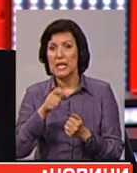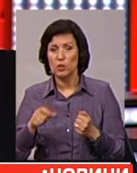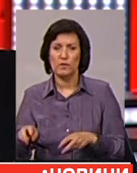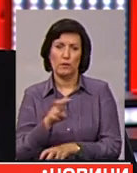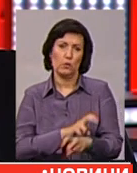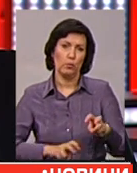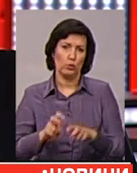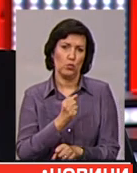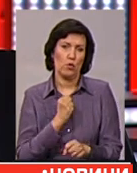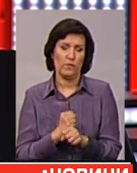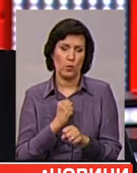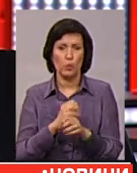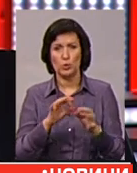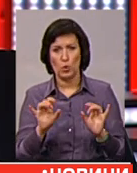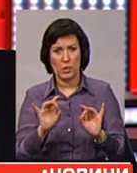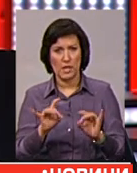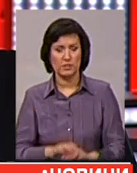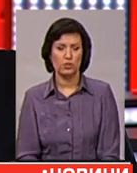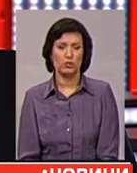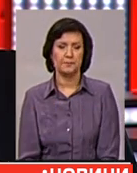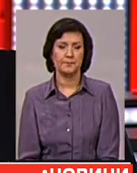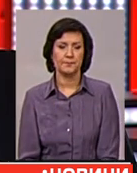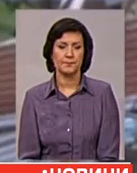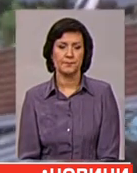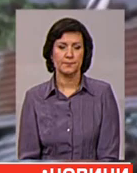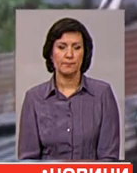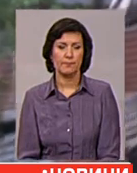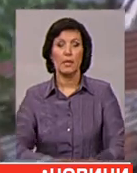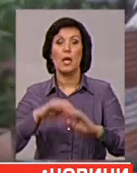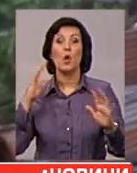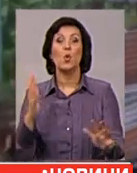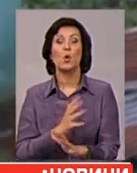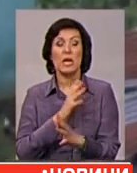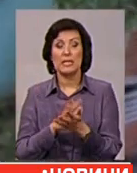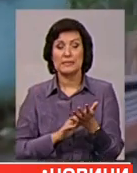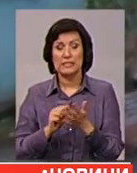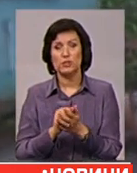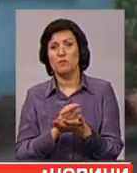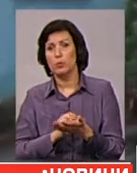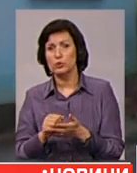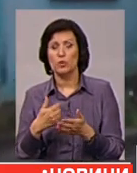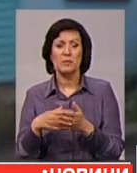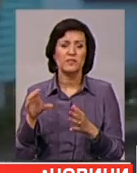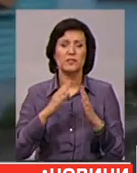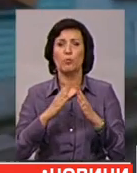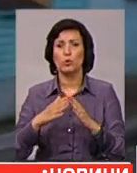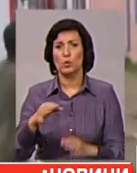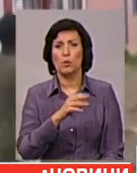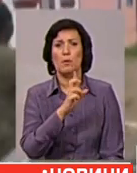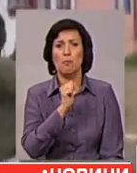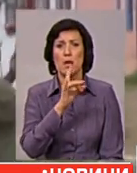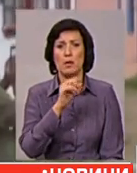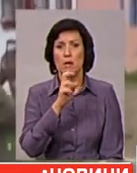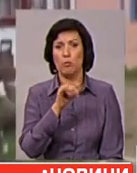ведуть пошукові роботи. Докладніше дивіться далі. Ураган Ірма знищив чи пошкодив майже всі будинки на острові